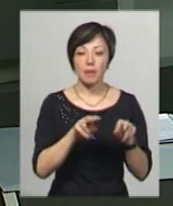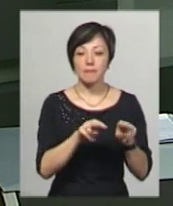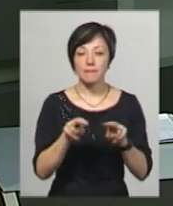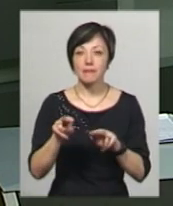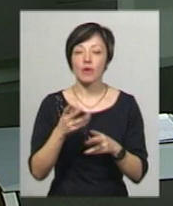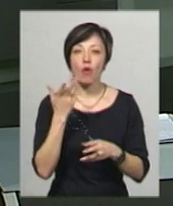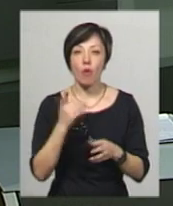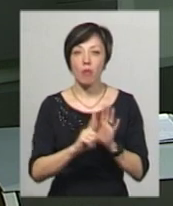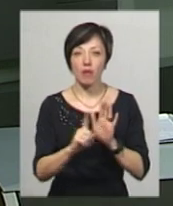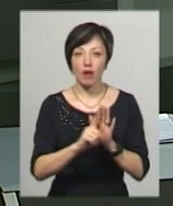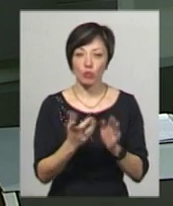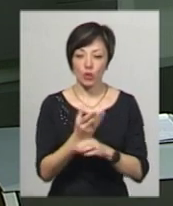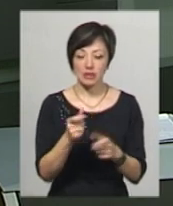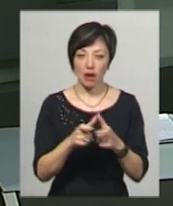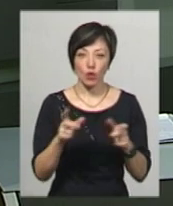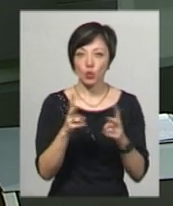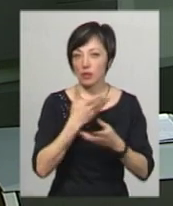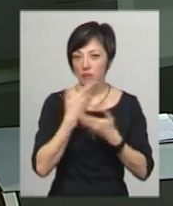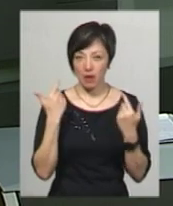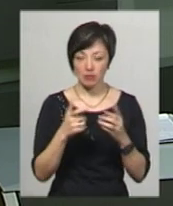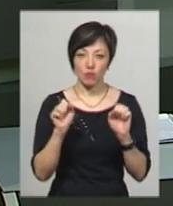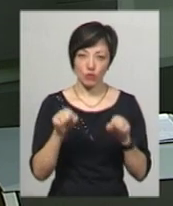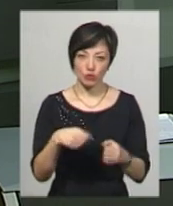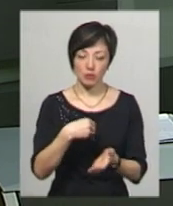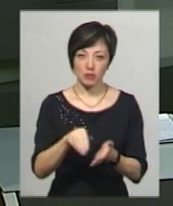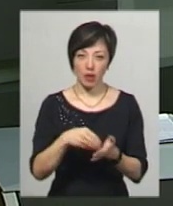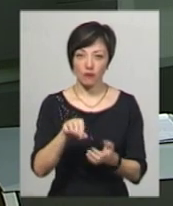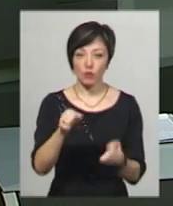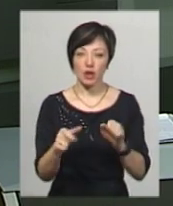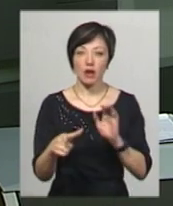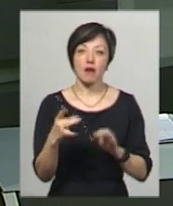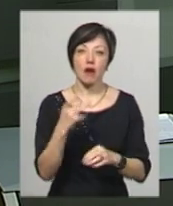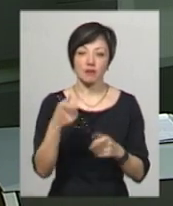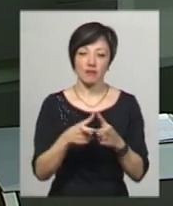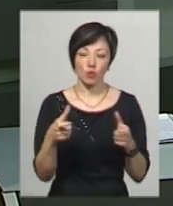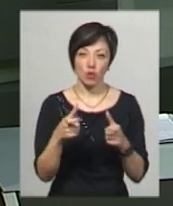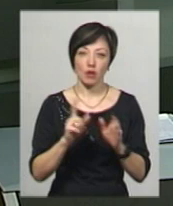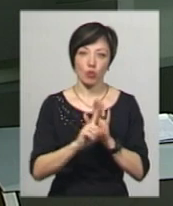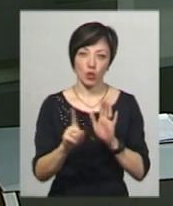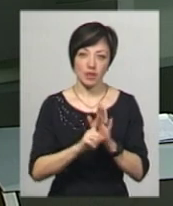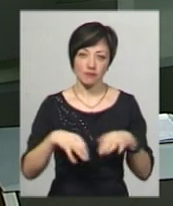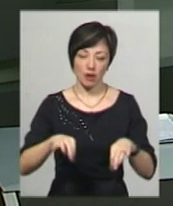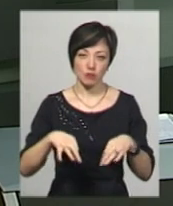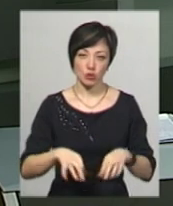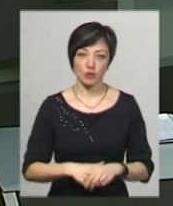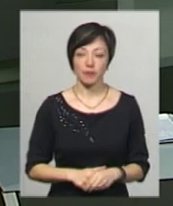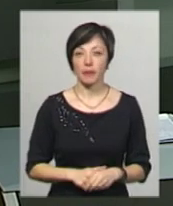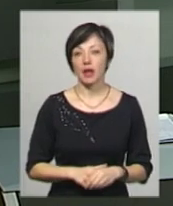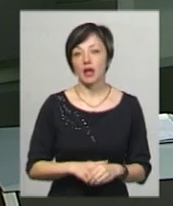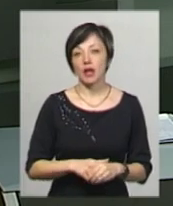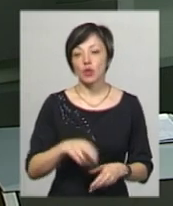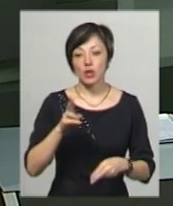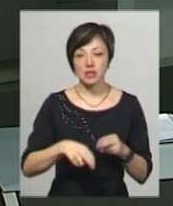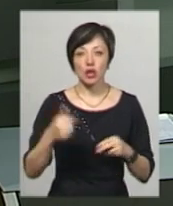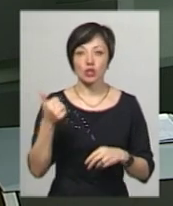оплати проїзду з картки. Ті, хто її не матиме, можуть придбати у водія разовий квиток на проїзд у громадському транспорті. Нагадаю,